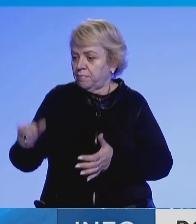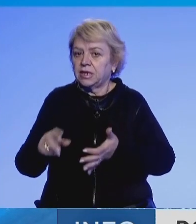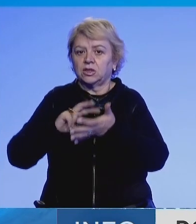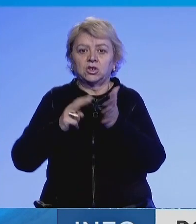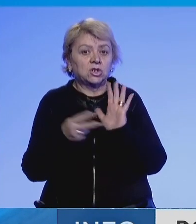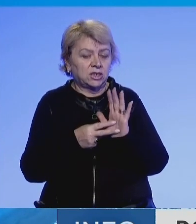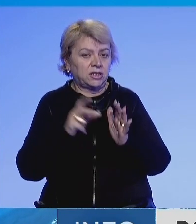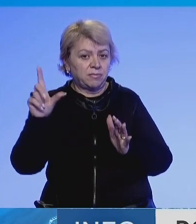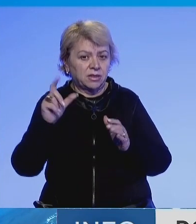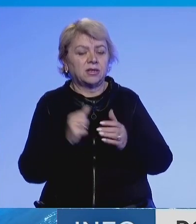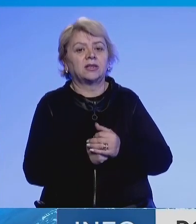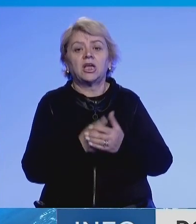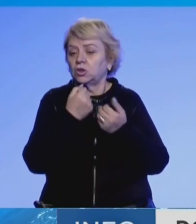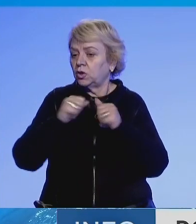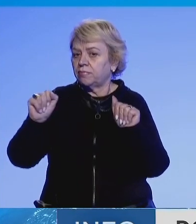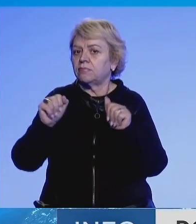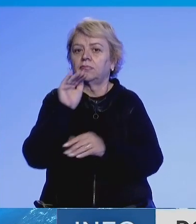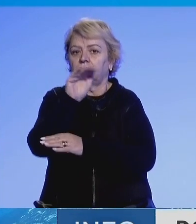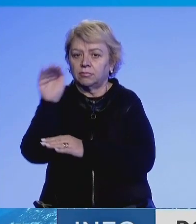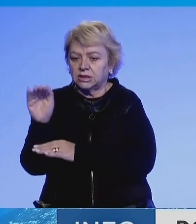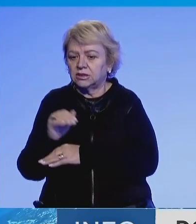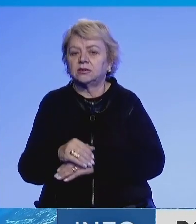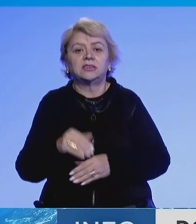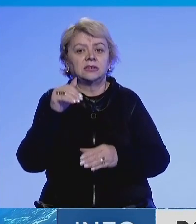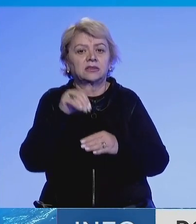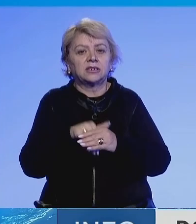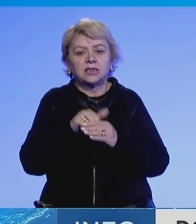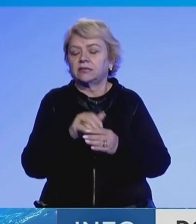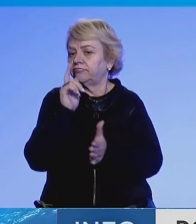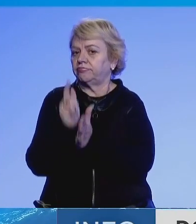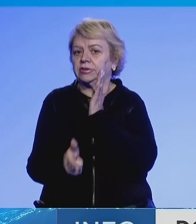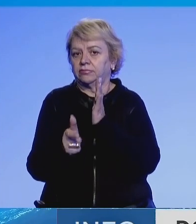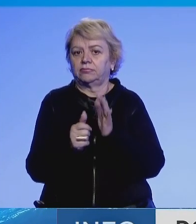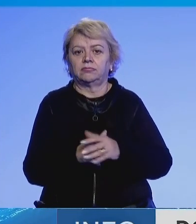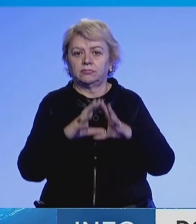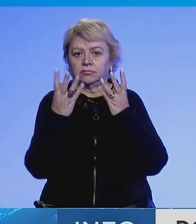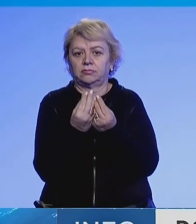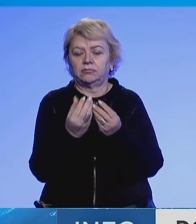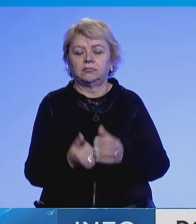laboriste dhe liberal-demokratët kam përthirje për zgjedhjet të menje hershme të përgjithshme.